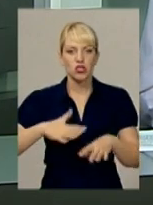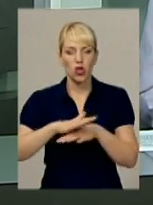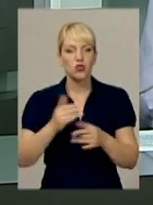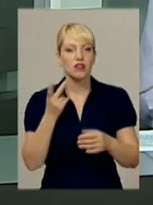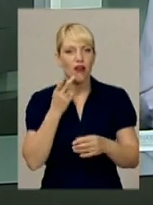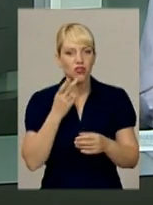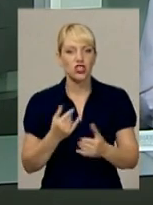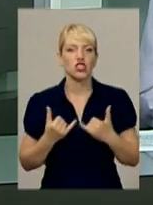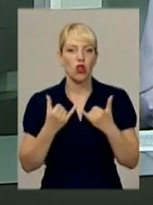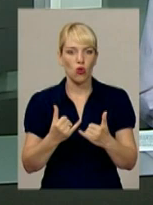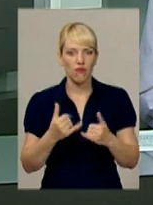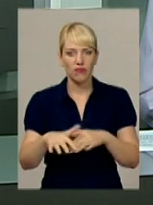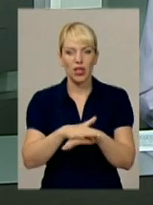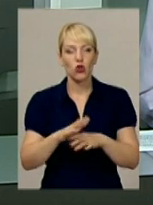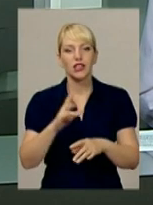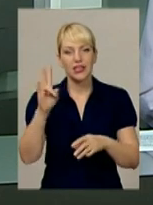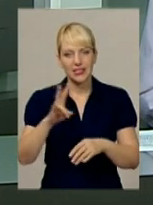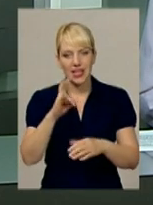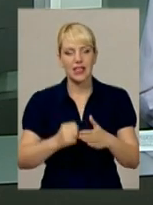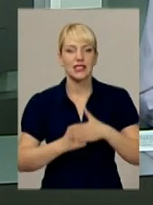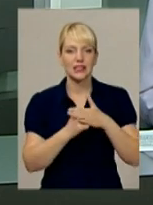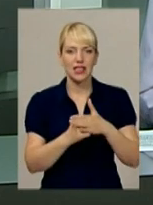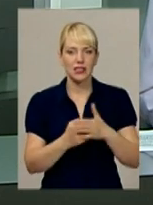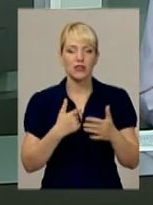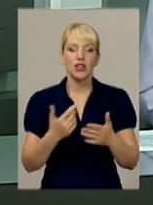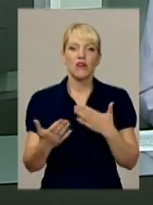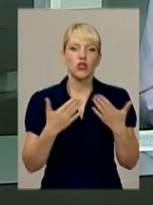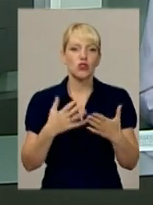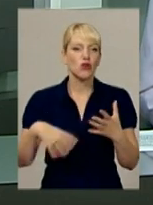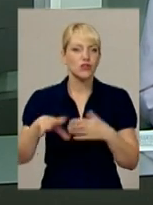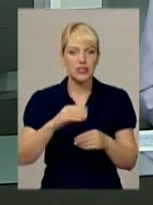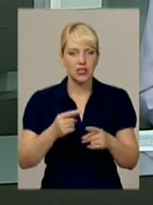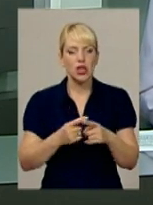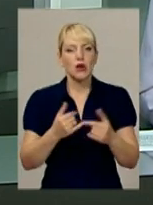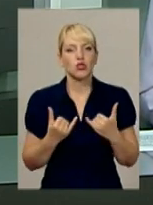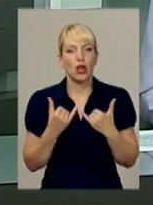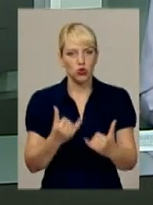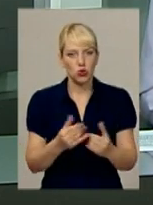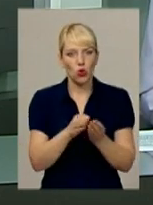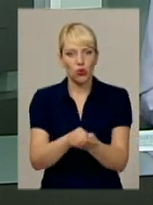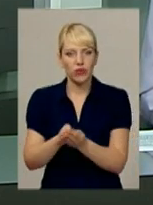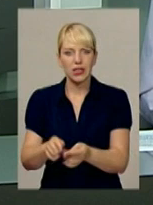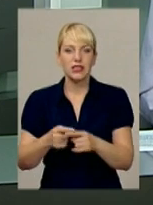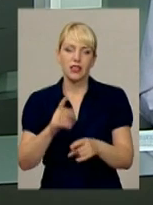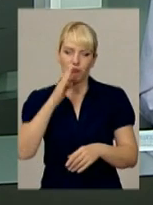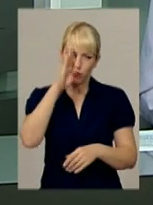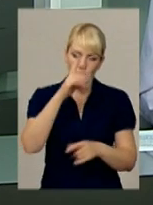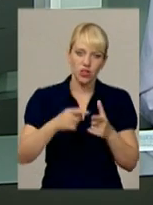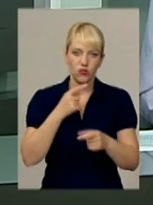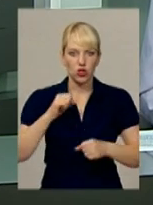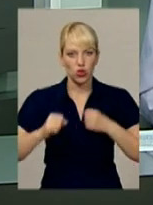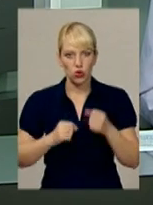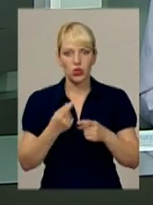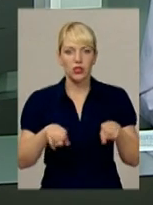християнські засади вчать ставитись шанобливо до всіх померлих – чи то друзів, чи ворогів. Такої думки дотримується священник Судковецького